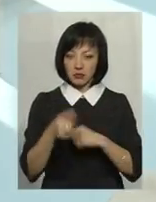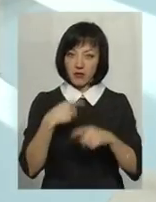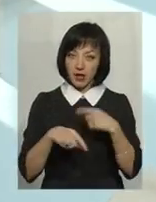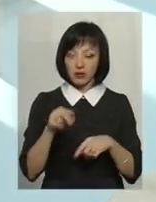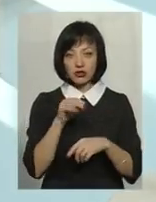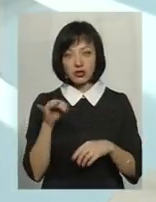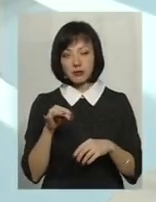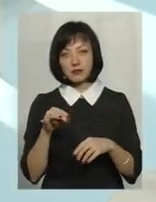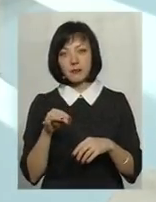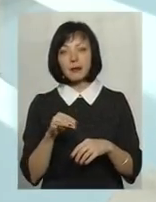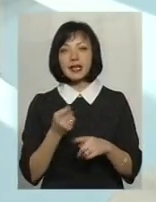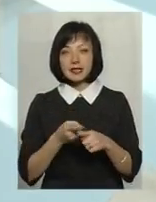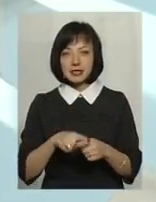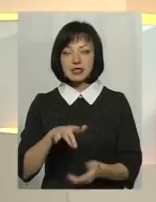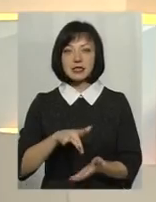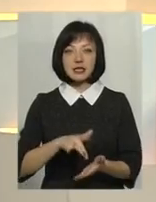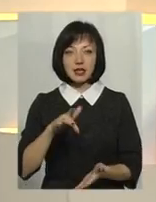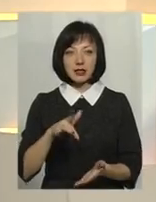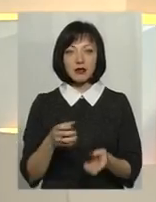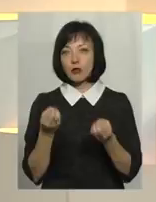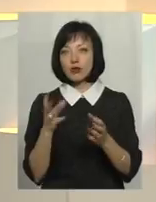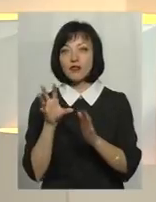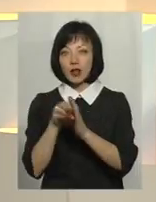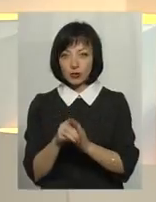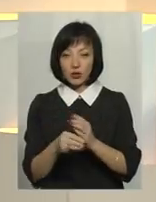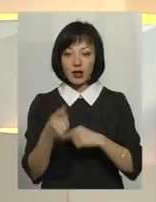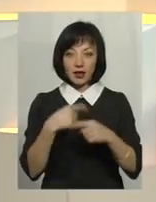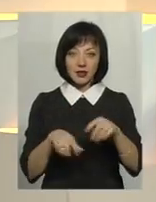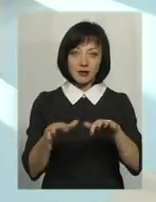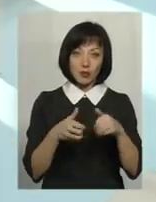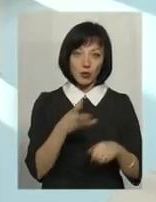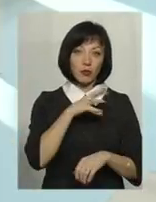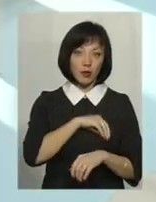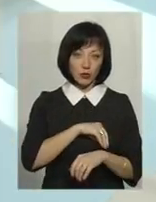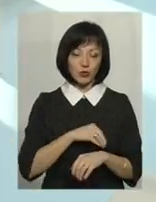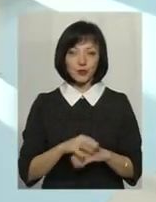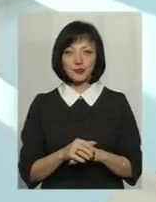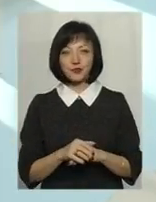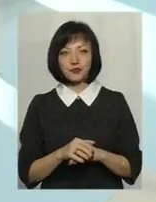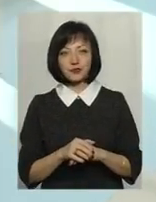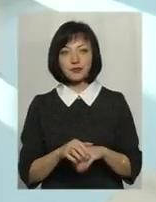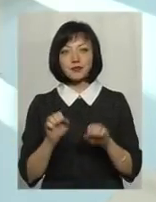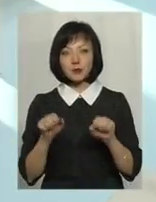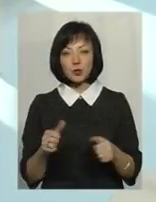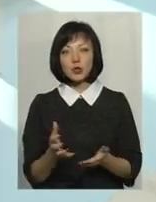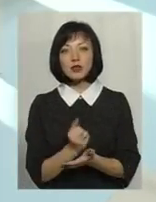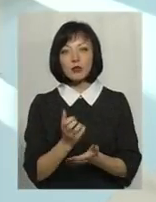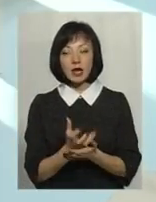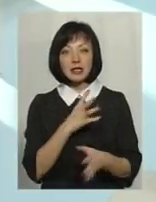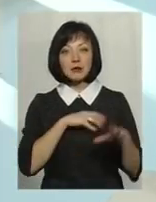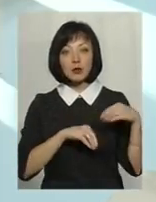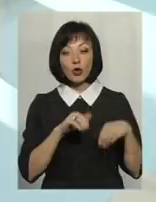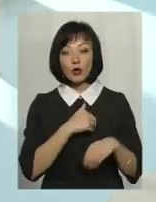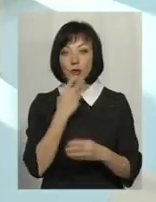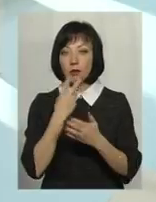саме ці центри підтримки... Не вкладуть, а ще й заберуть. Так, ще й заберуть і зможуть заробляти з прибутком. Вони